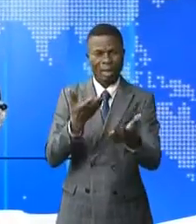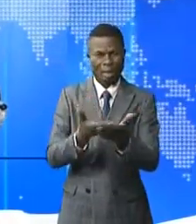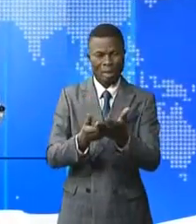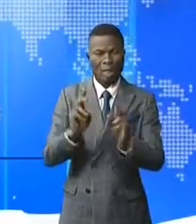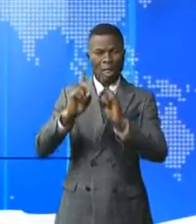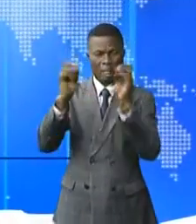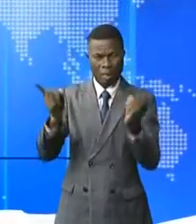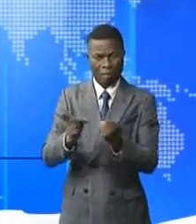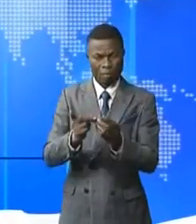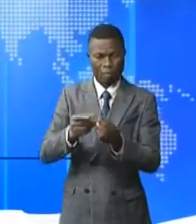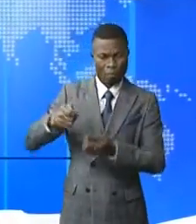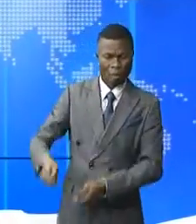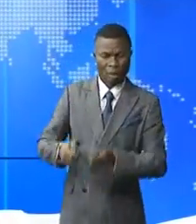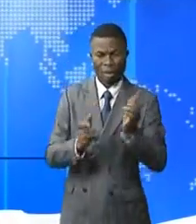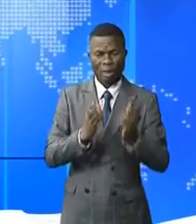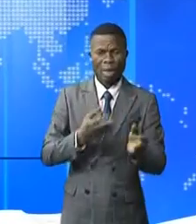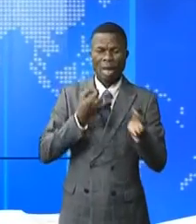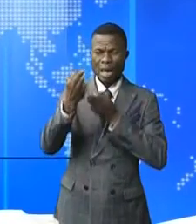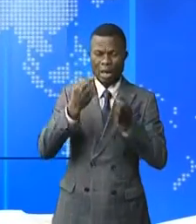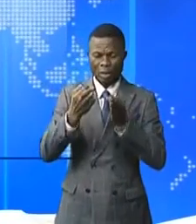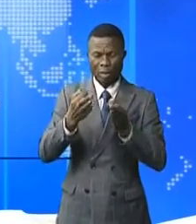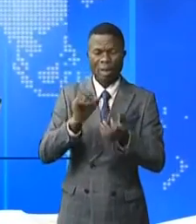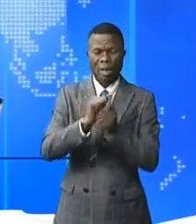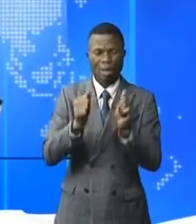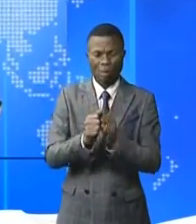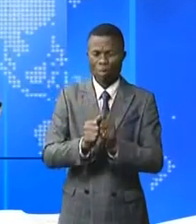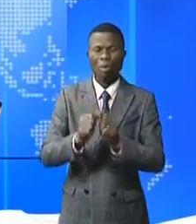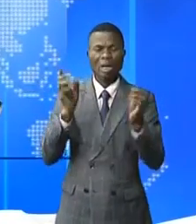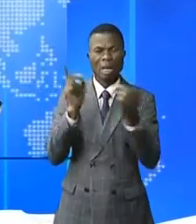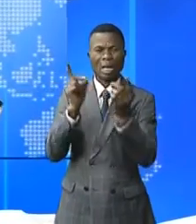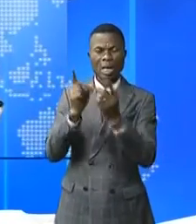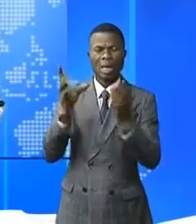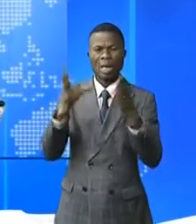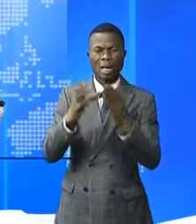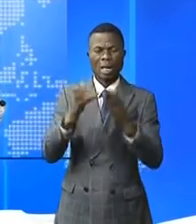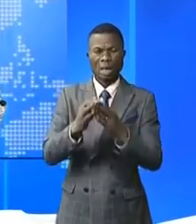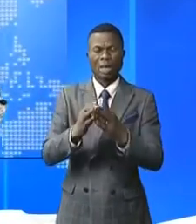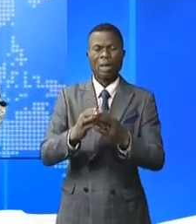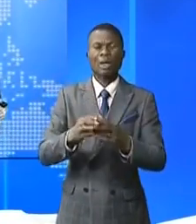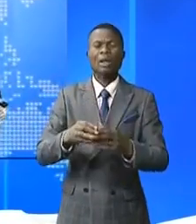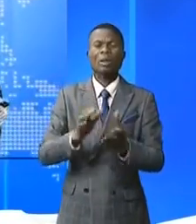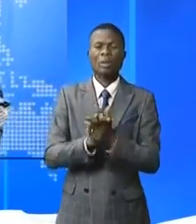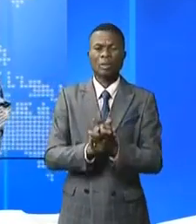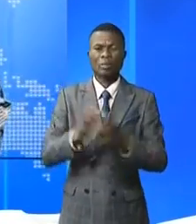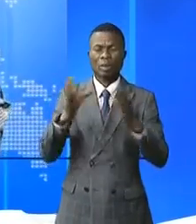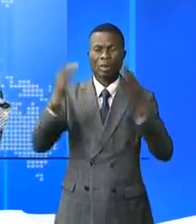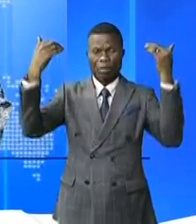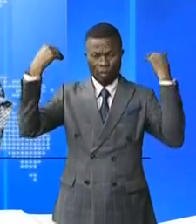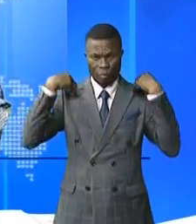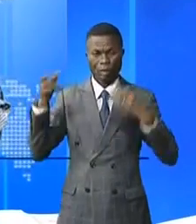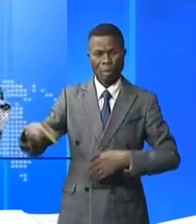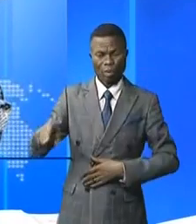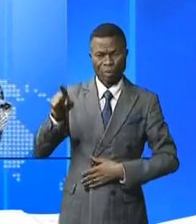Une délégation de ces craiseurs a fait la restitution de ces contacts avec les artistes, plutôt les autorités